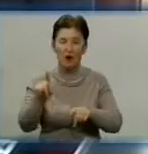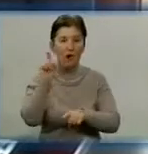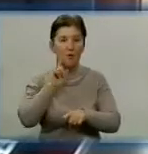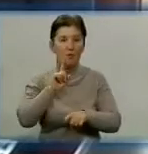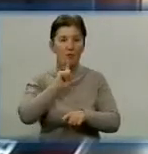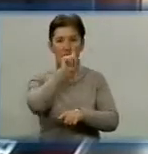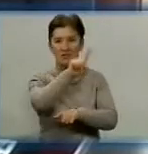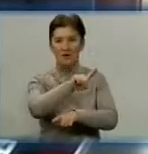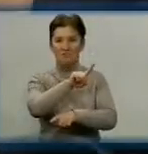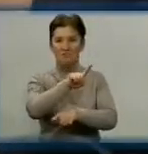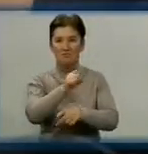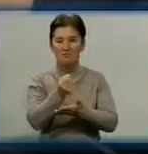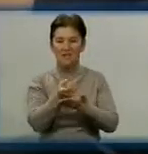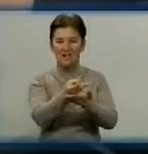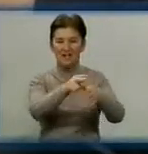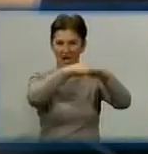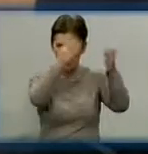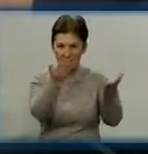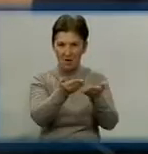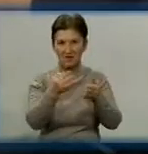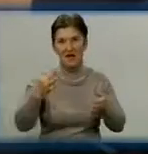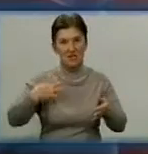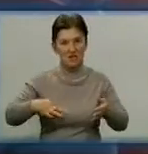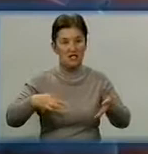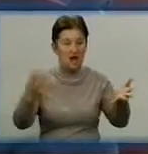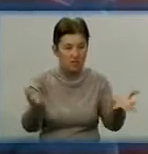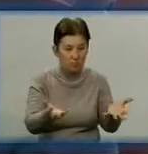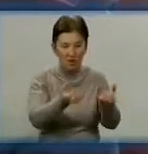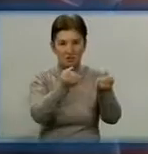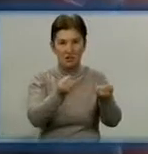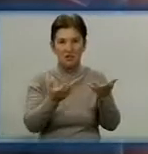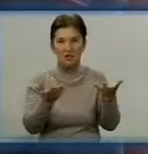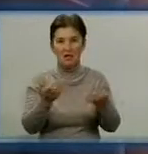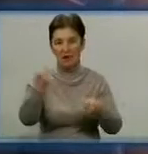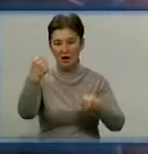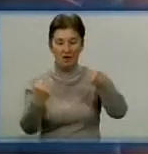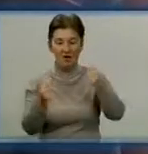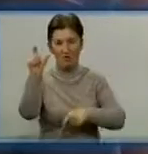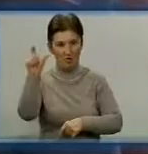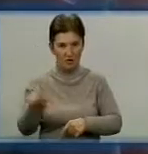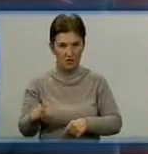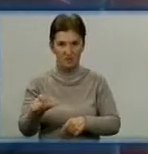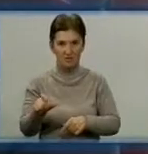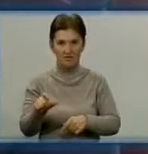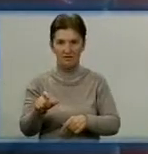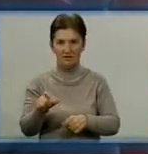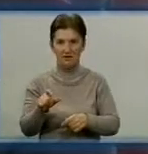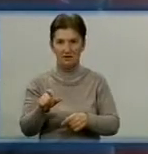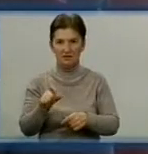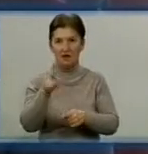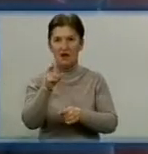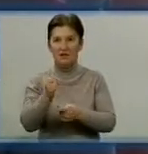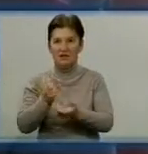Кирила, правоохоронці намагалися знайти винуватця події. Водій невідомого автомобіля з Коїв наїзд на